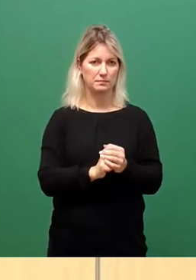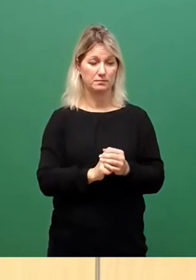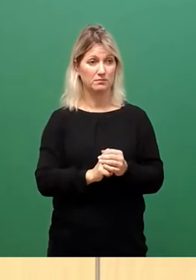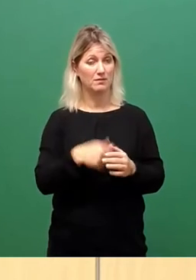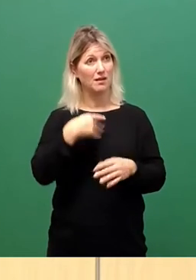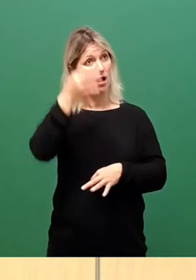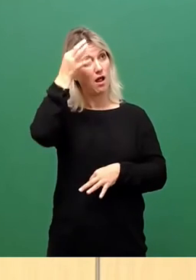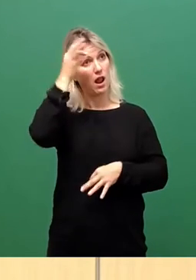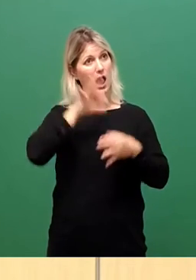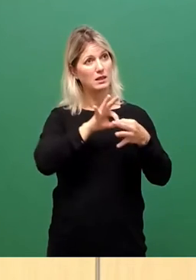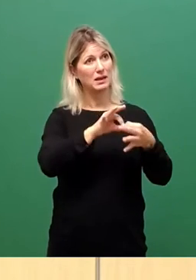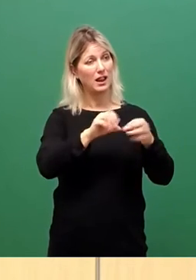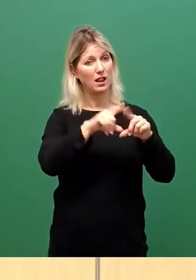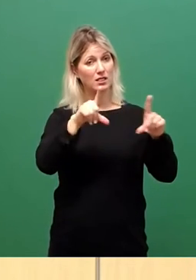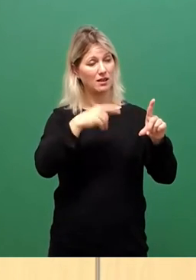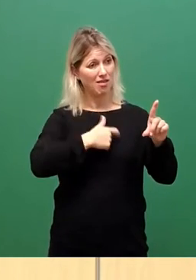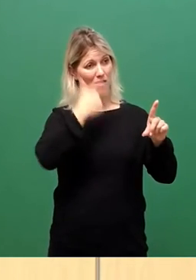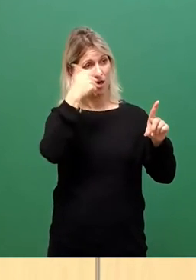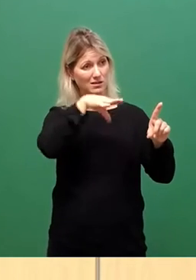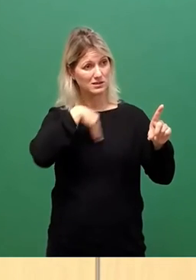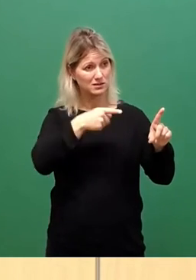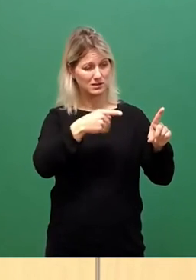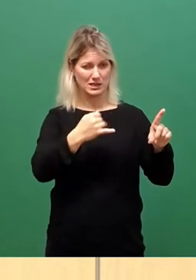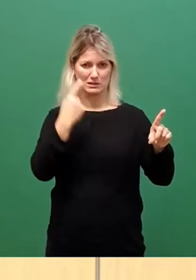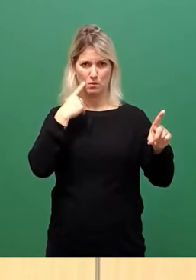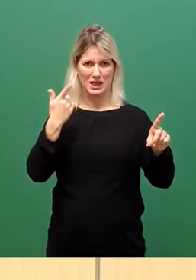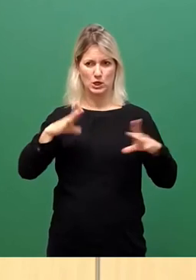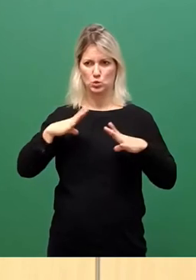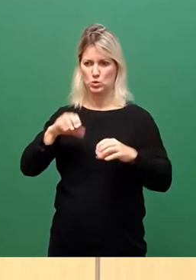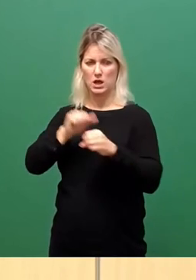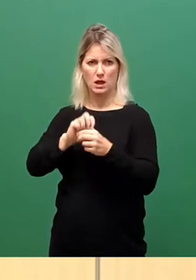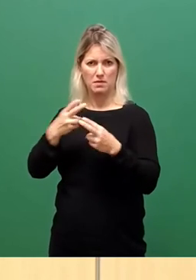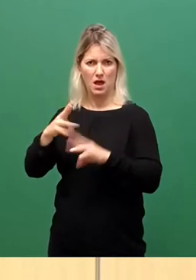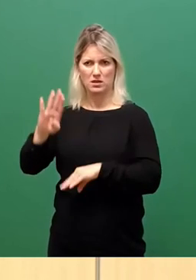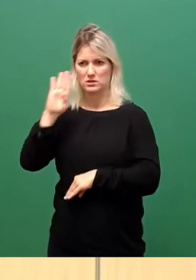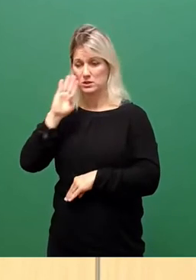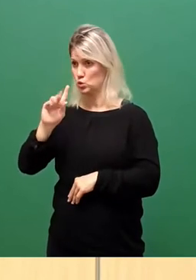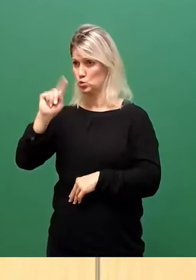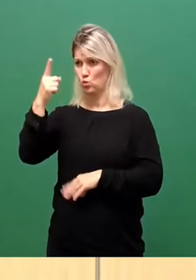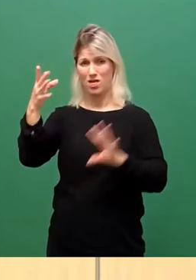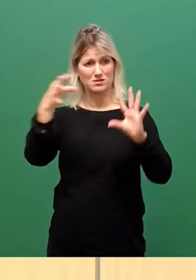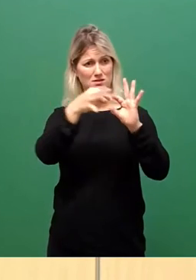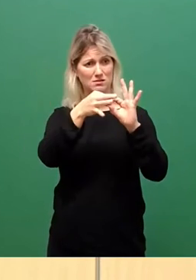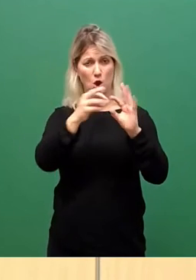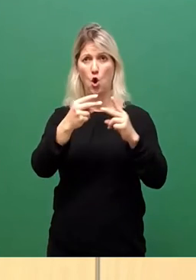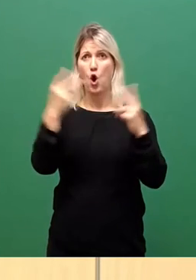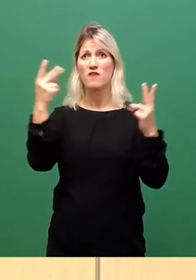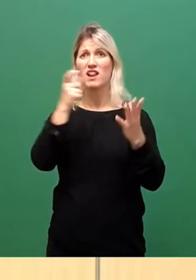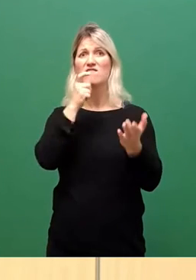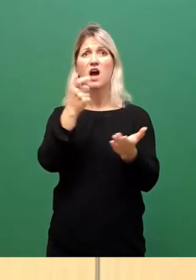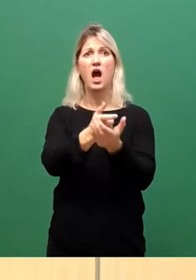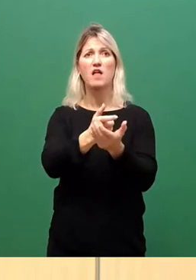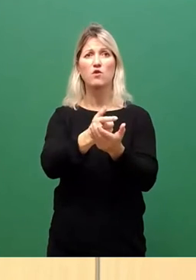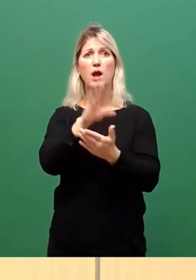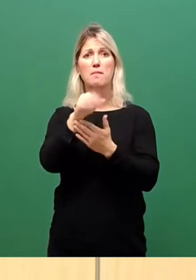kämen wir derzeit ganz andere Töne aus dem Gesundheitsamt. Nämlich, zuerstens, öffentliche Verantwortung bei Verabreichung